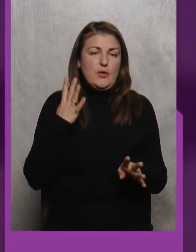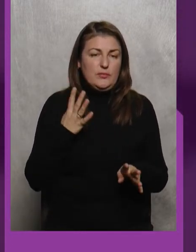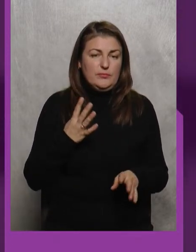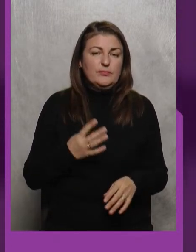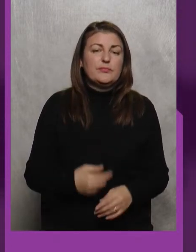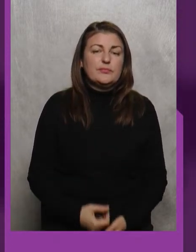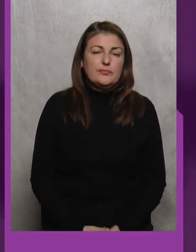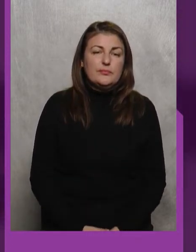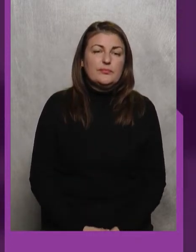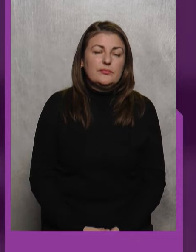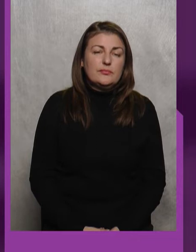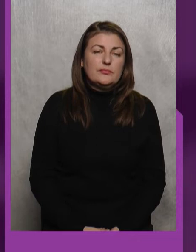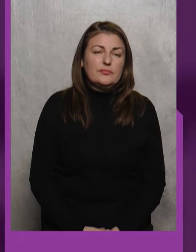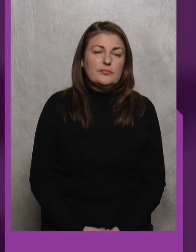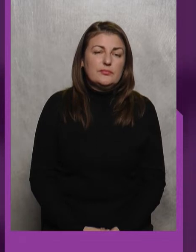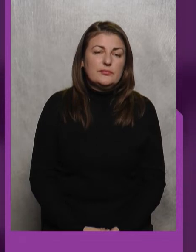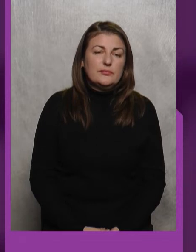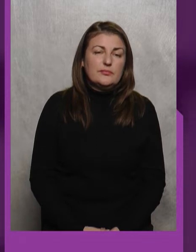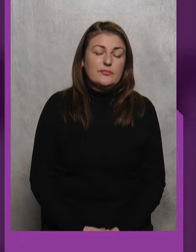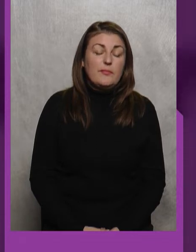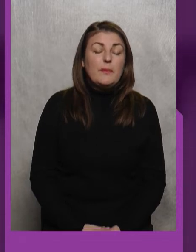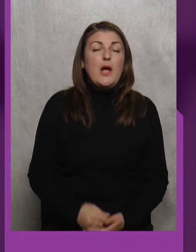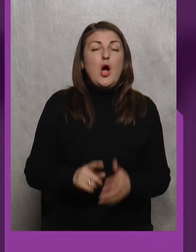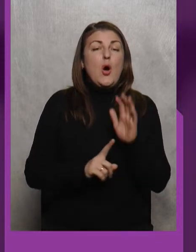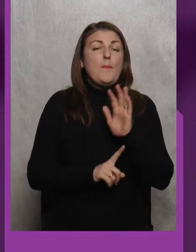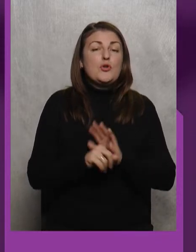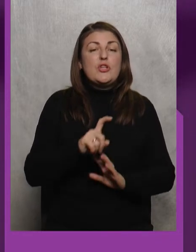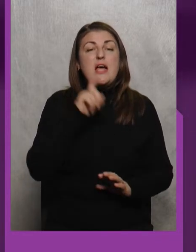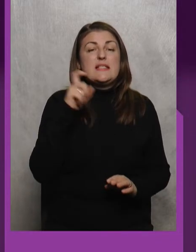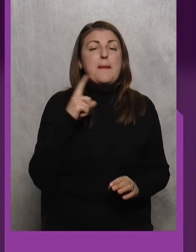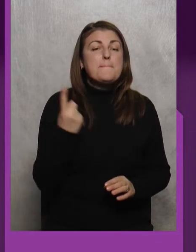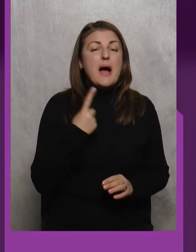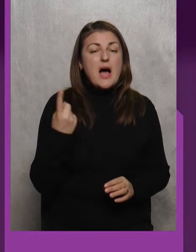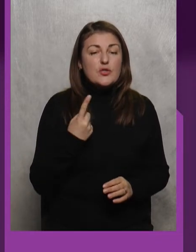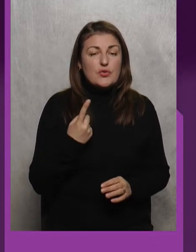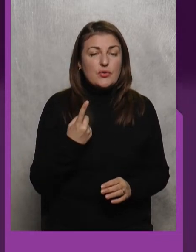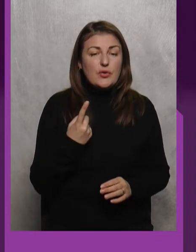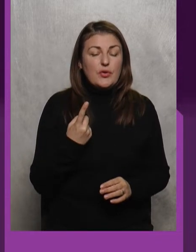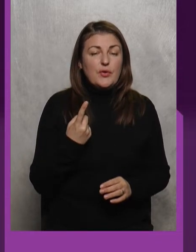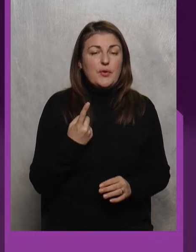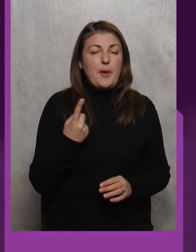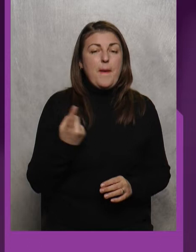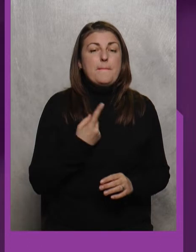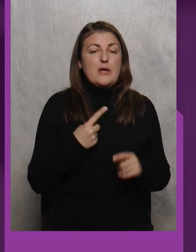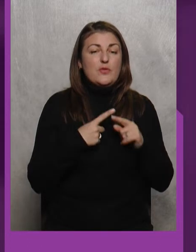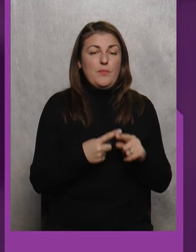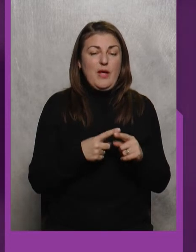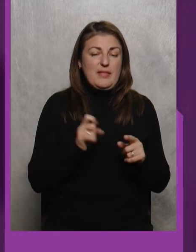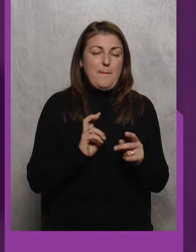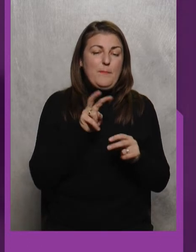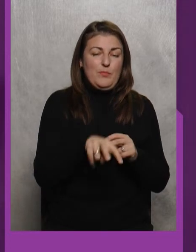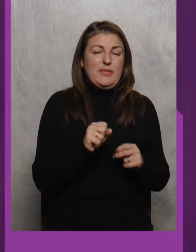чергу, так, починаючи з першого поступу на татамі,